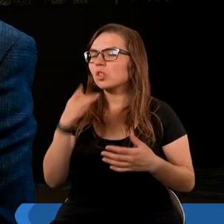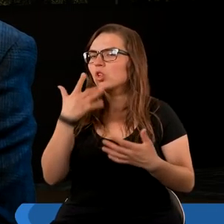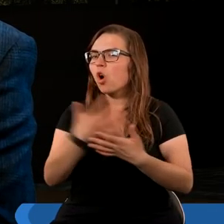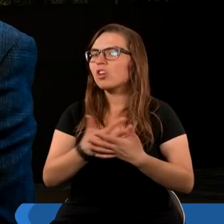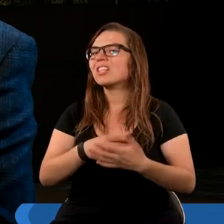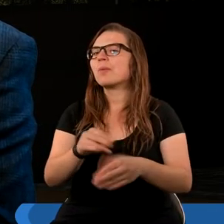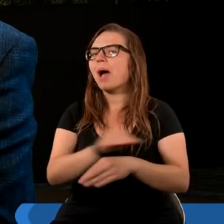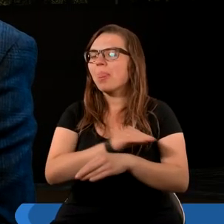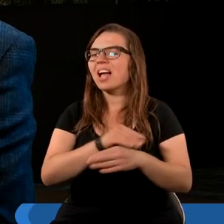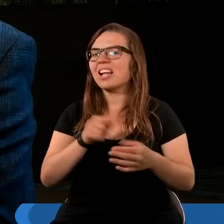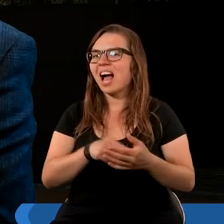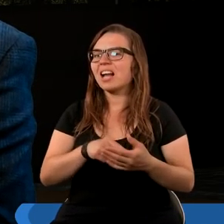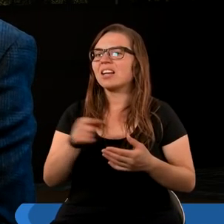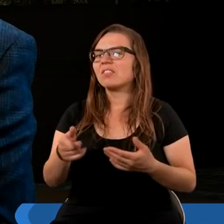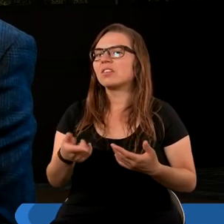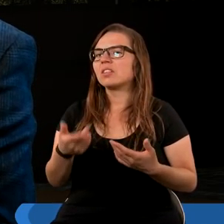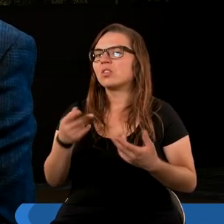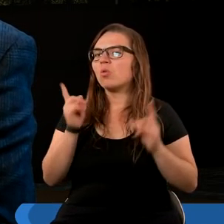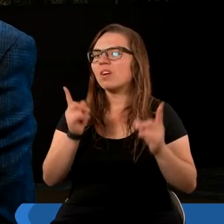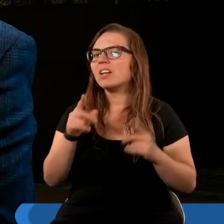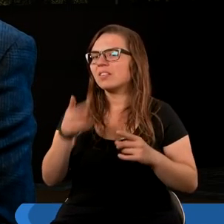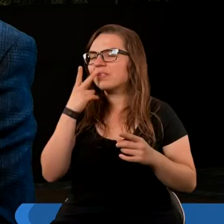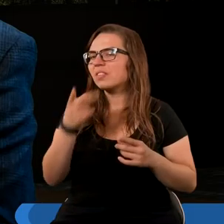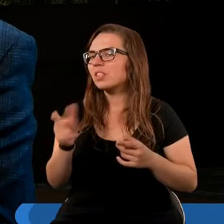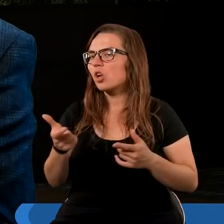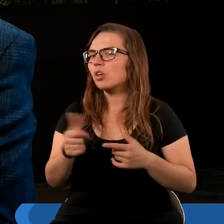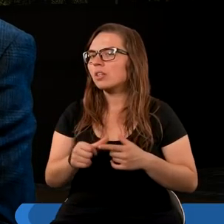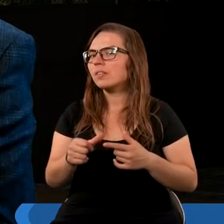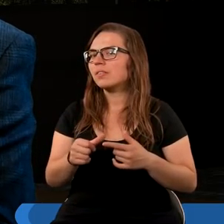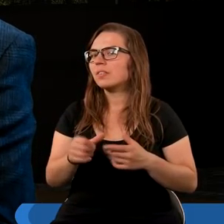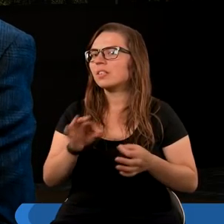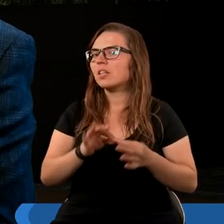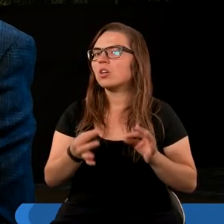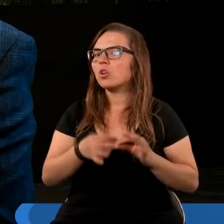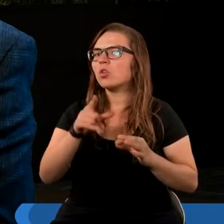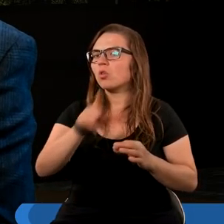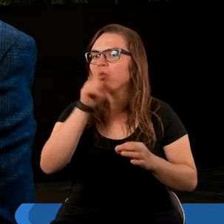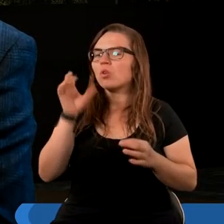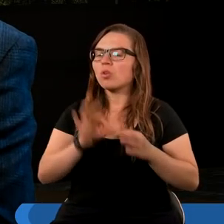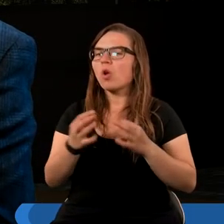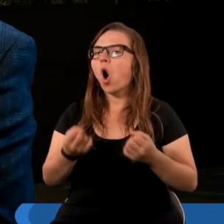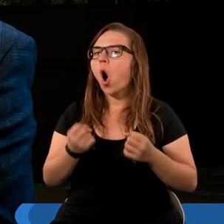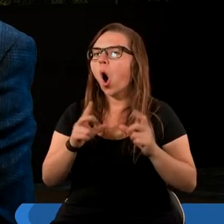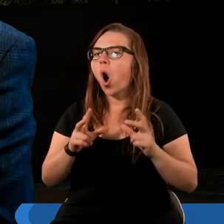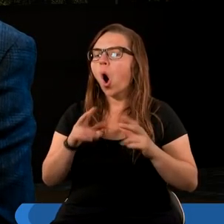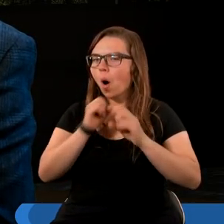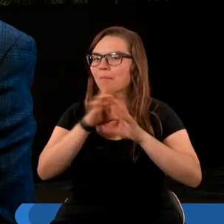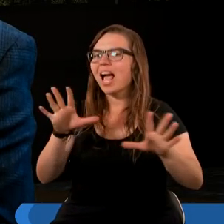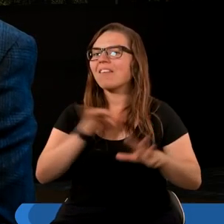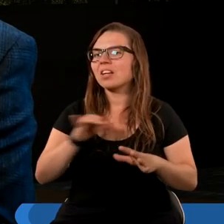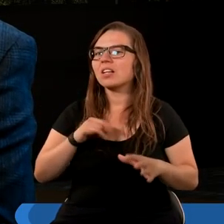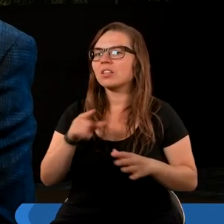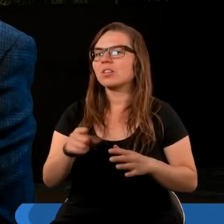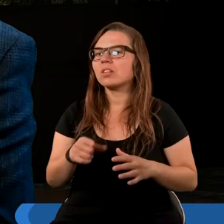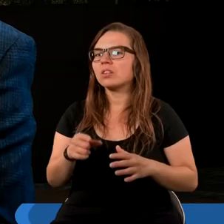materialne korzyści z tego, że się idzie taką drogą. Drogą wrogą Panu Bogu. Kiedy Jezus Chrystus objawia nam teraz właśnie te kwestie,